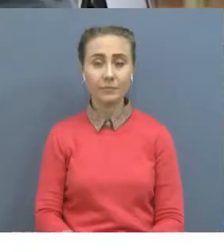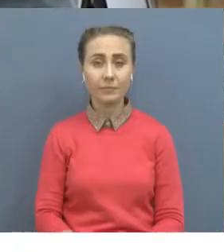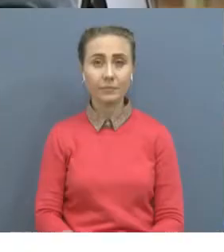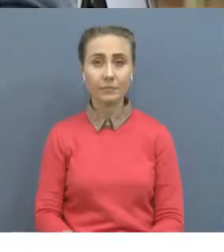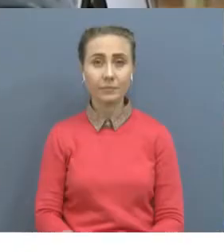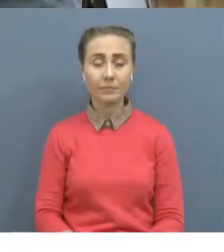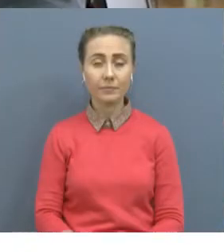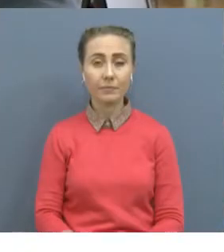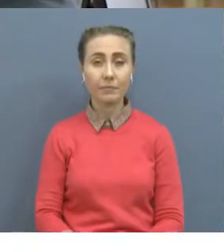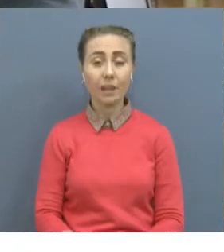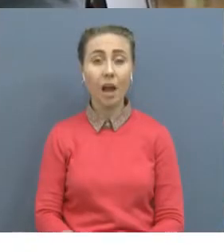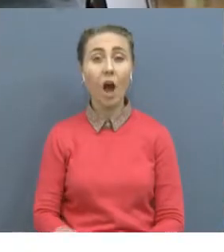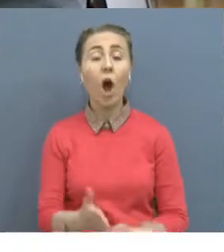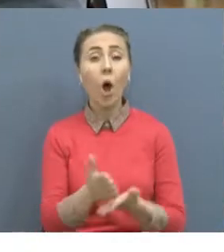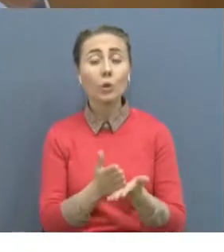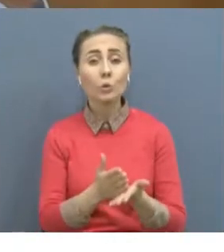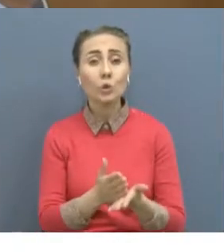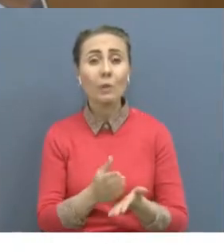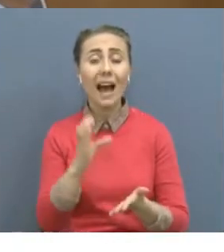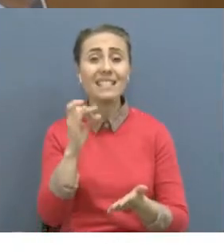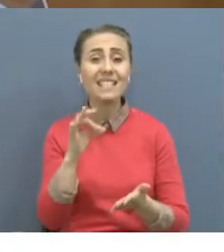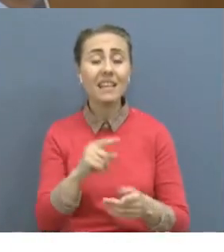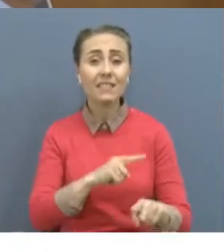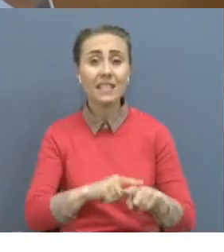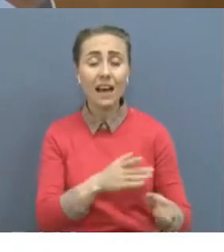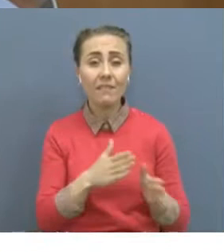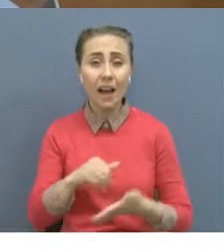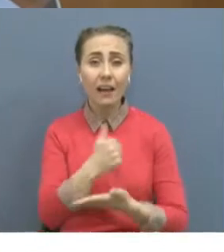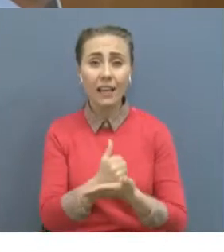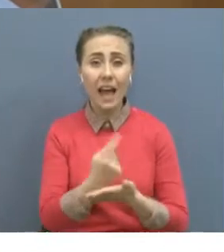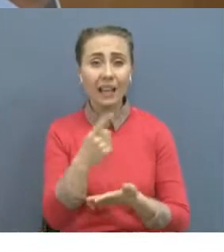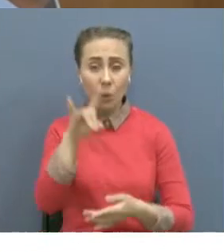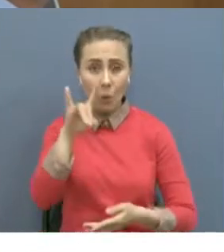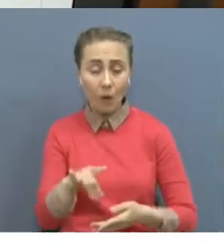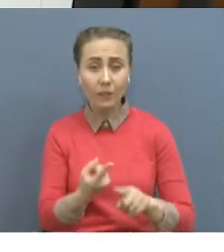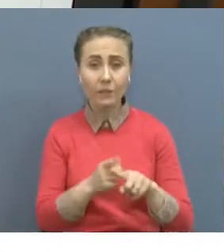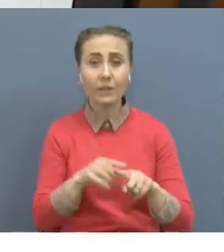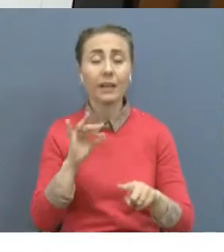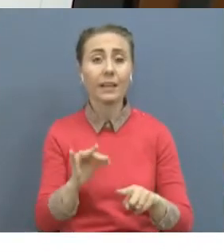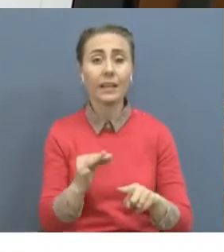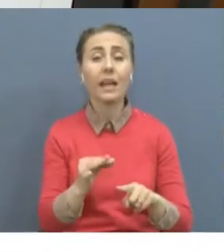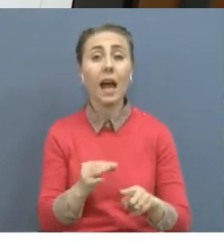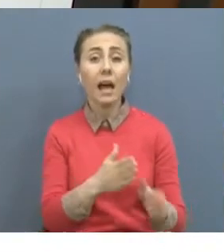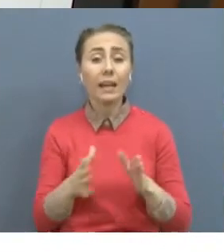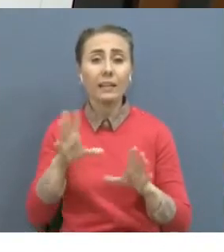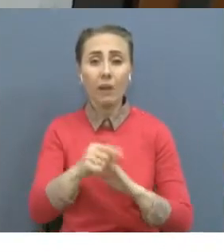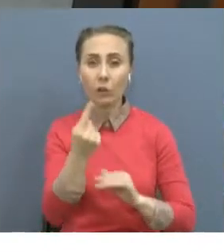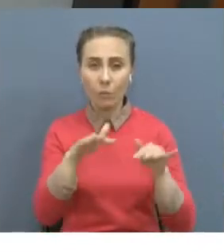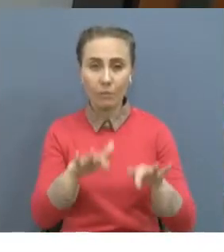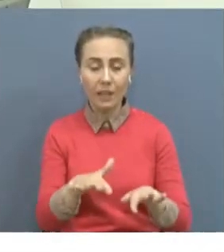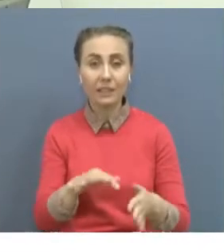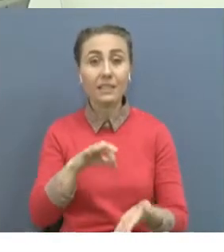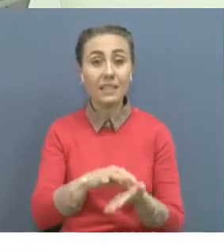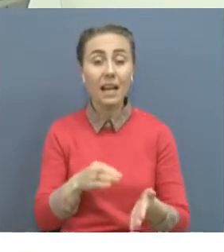Сервистік әкімдік кеңсесі бір терезе қағидаты бойынша қызмет атқырат. Мемлекеттік қызмет көрсететін бір ғатар мекеме бір жерде шоғырланған. Жобаның